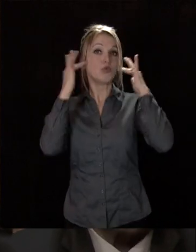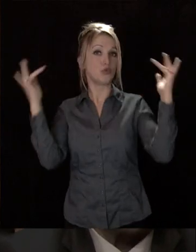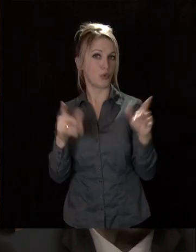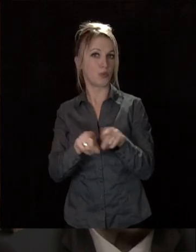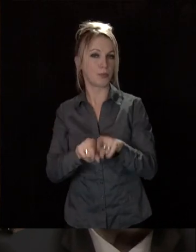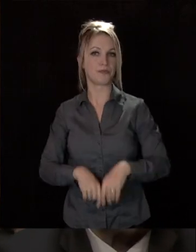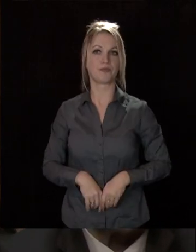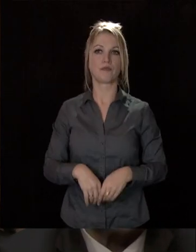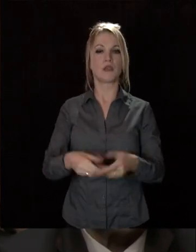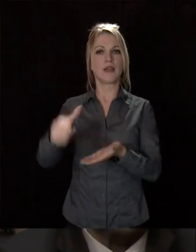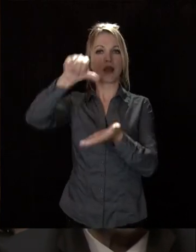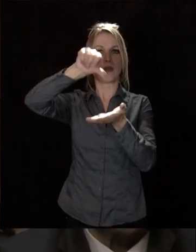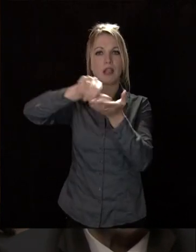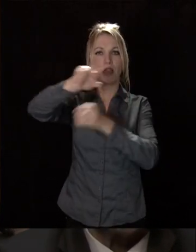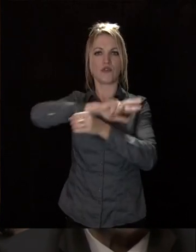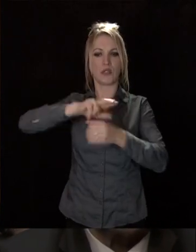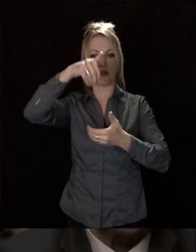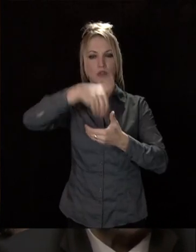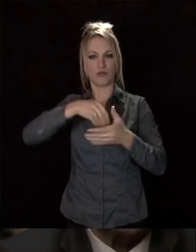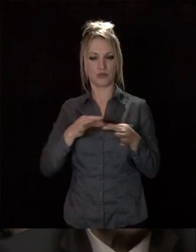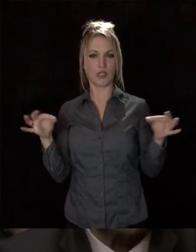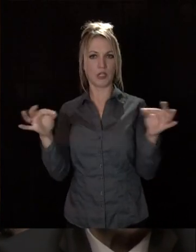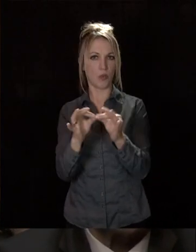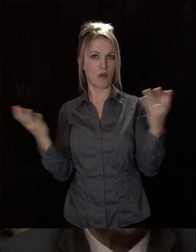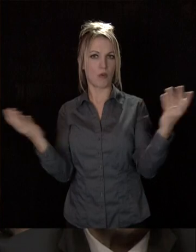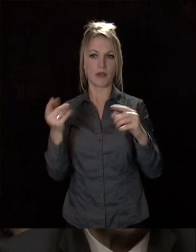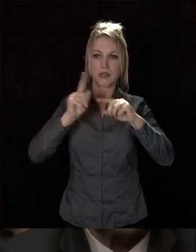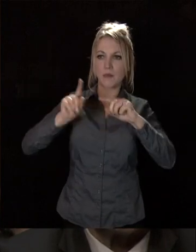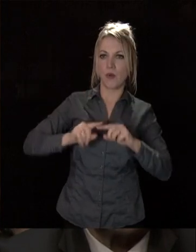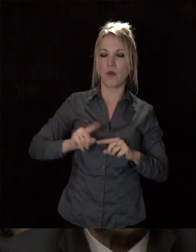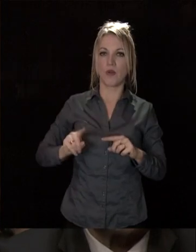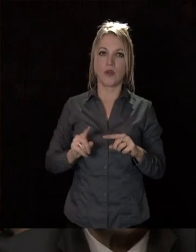La capitale régionale possède sur son territoire des équipements